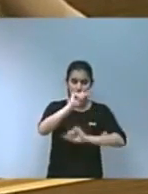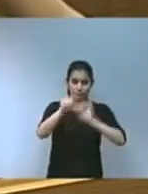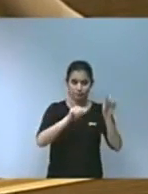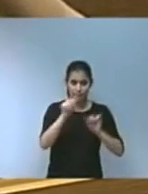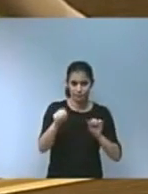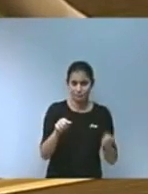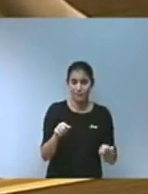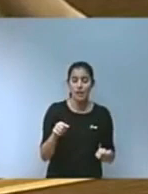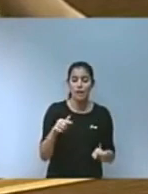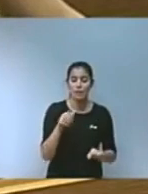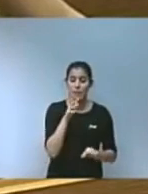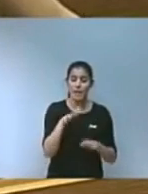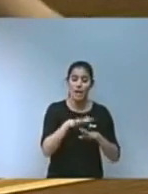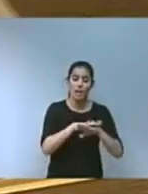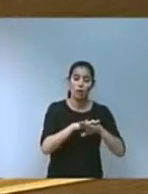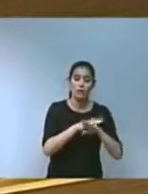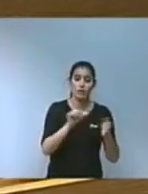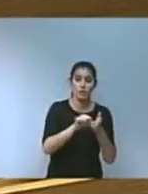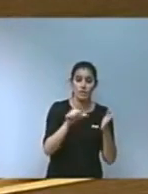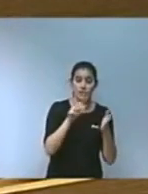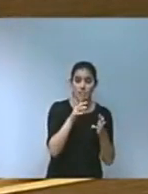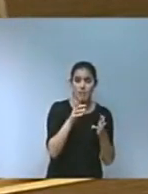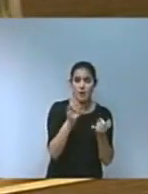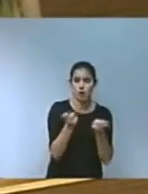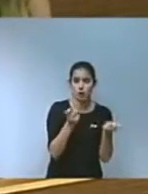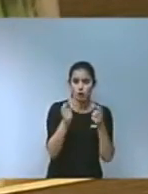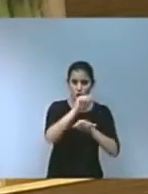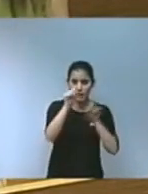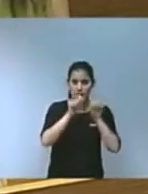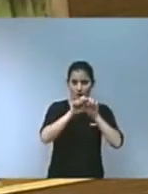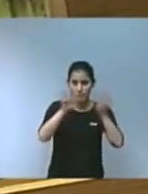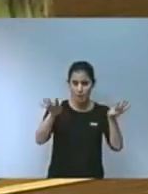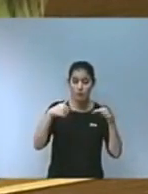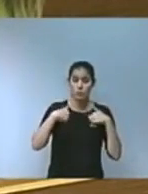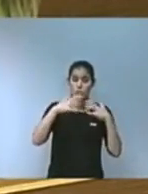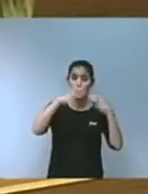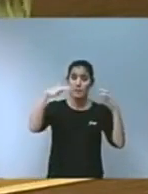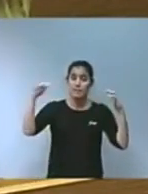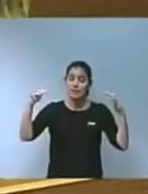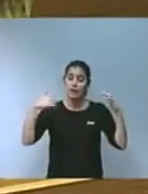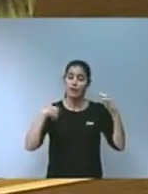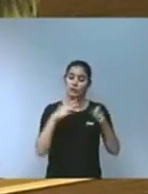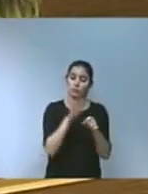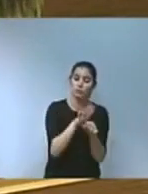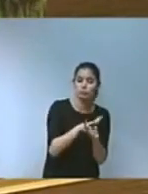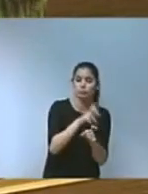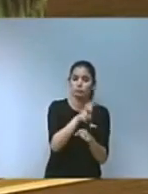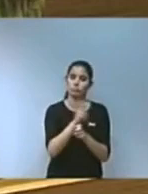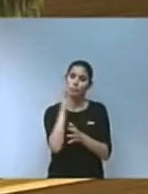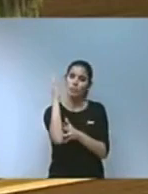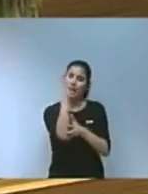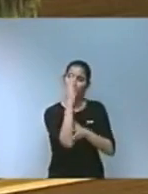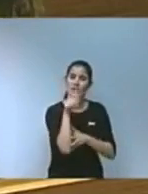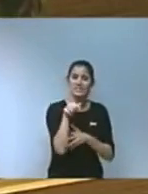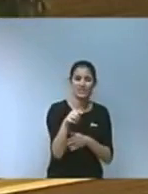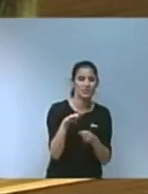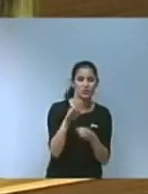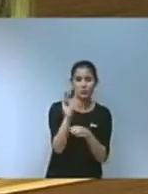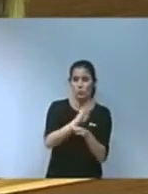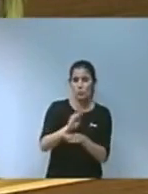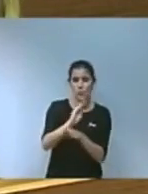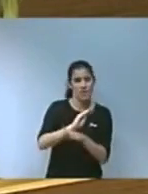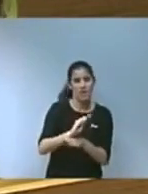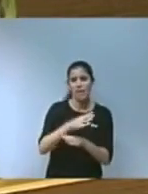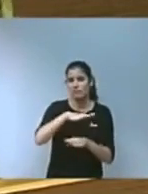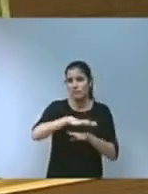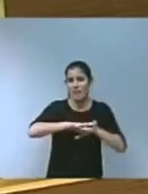'erradicació i control de la plaga mantindre el nostre paisatge i els nostres cultius d'admellers i oliveres és fonamental perquè és una